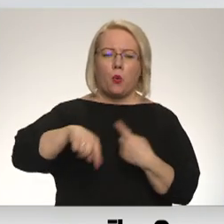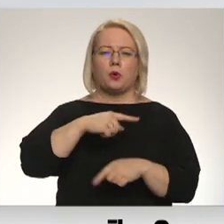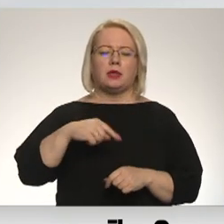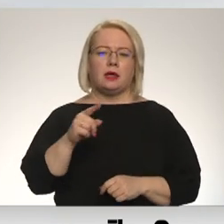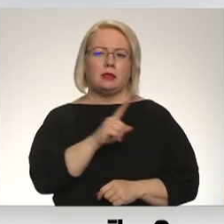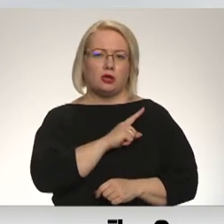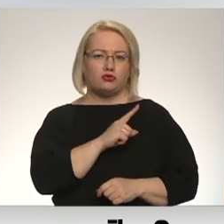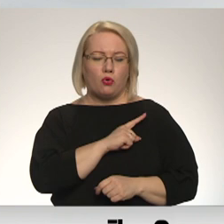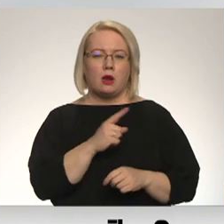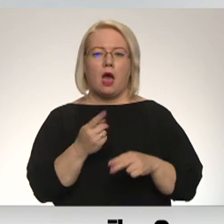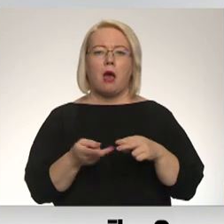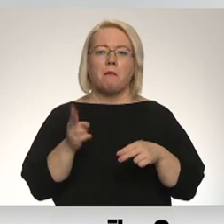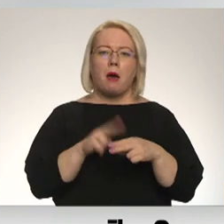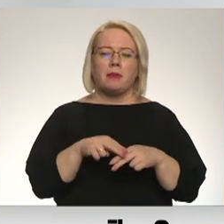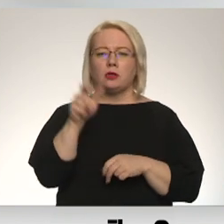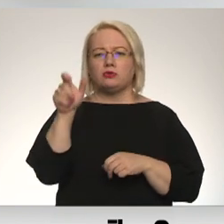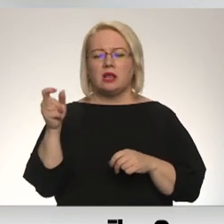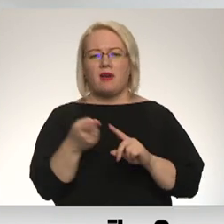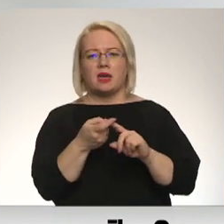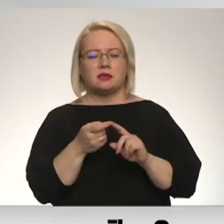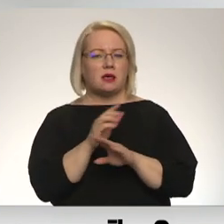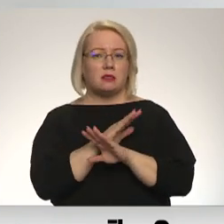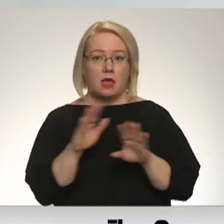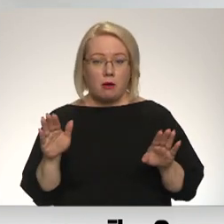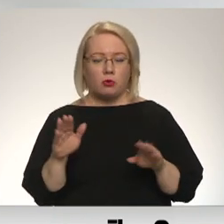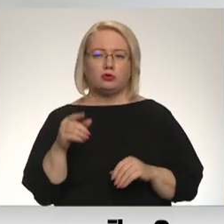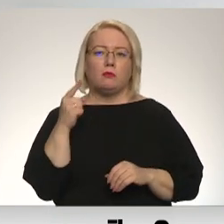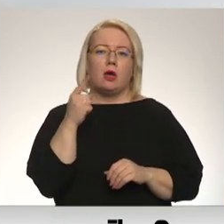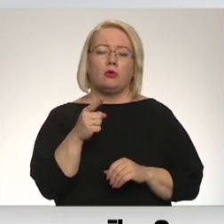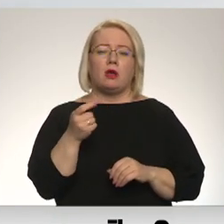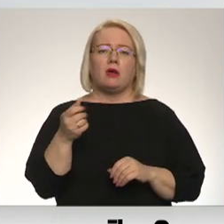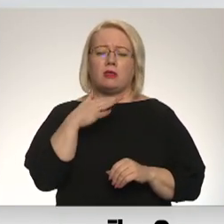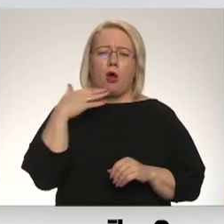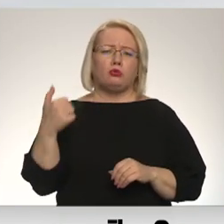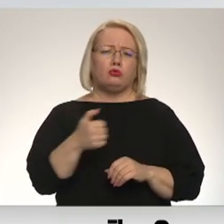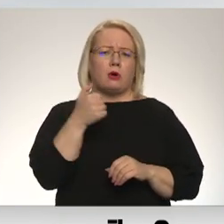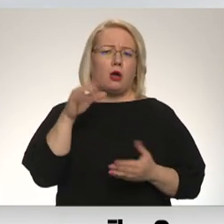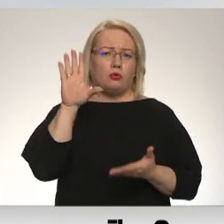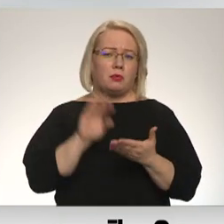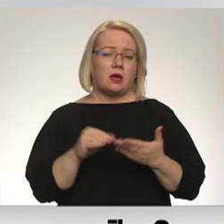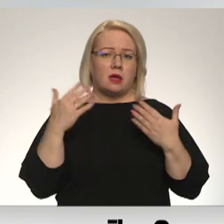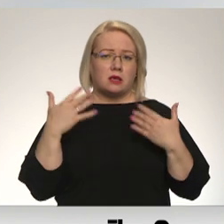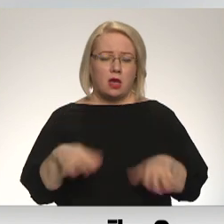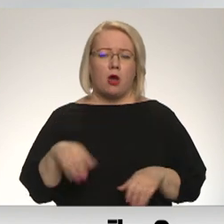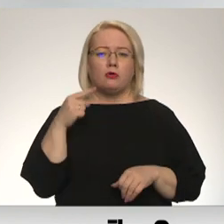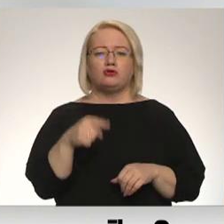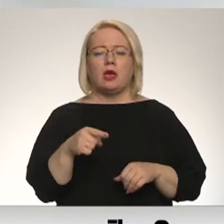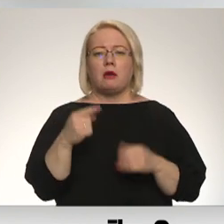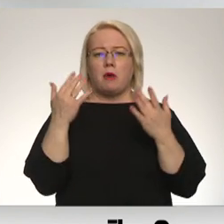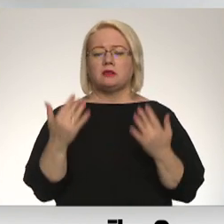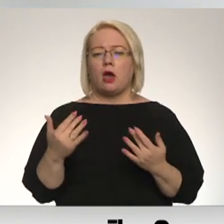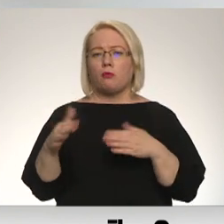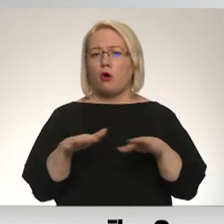cilvēku netiks iesaistīti. Bet tur ir vairāk gadu pieredzi šiem pasākumu organizēšanā un